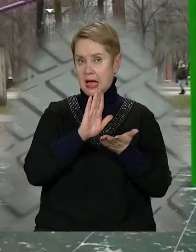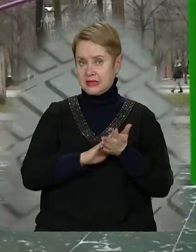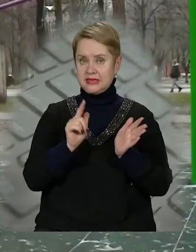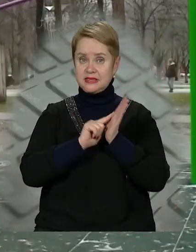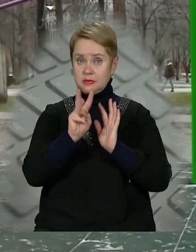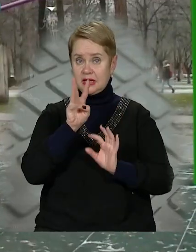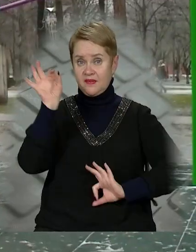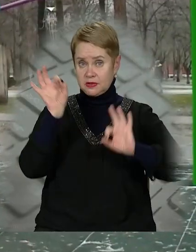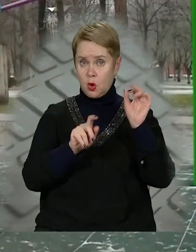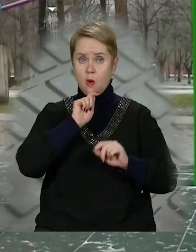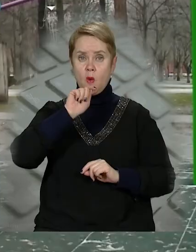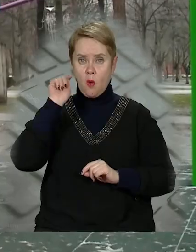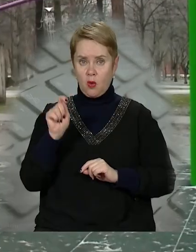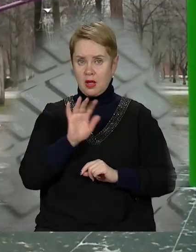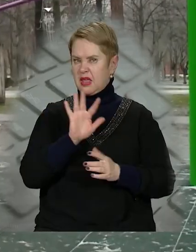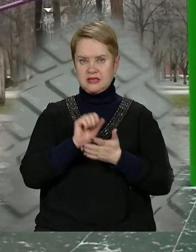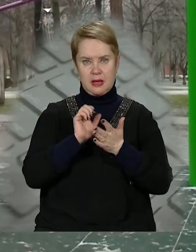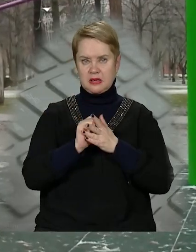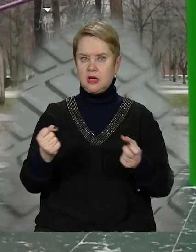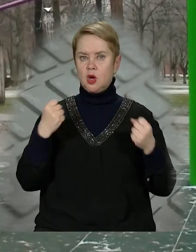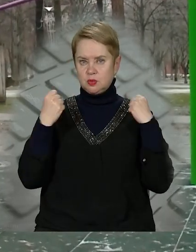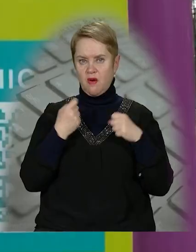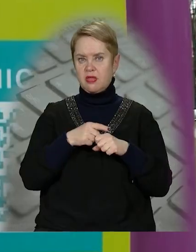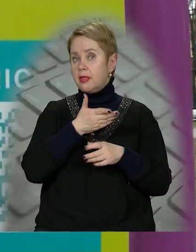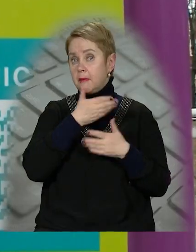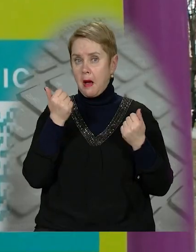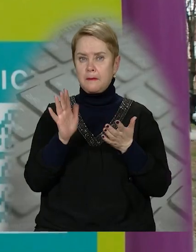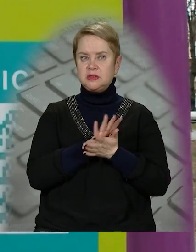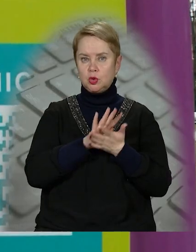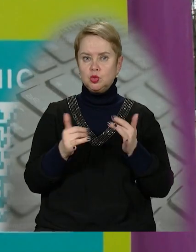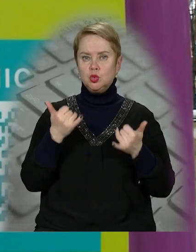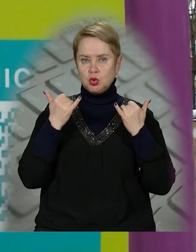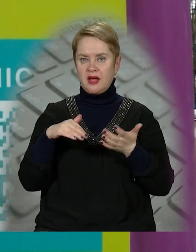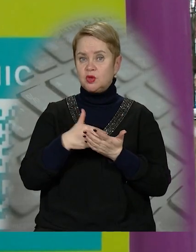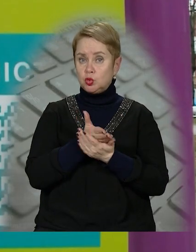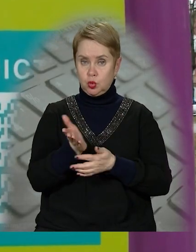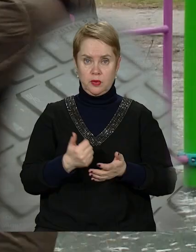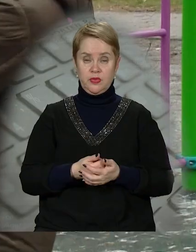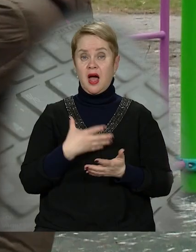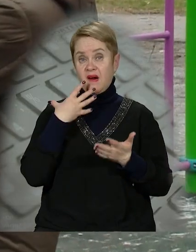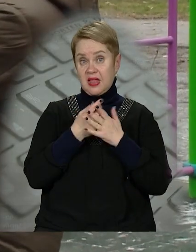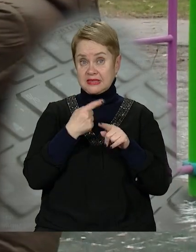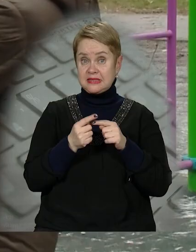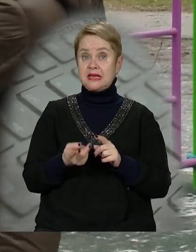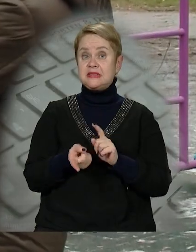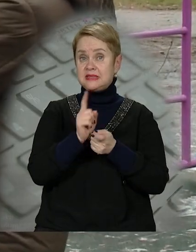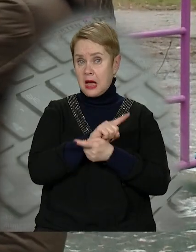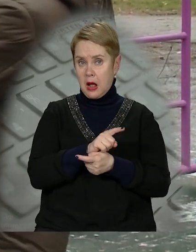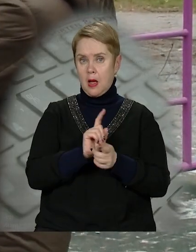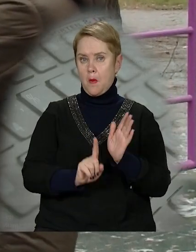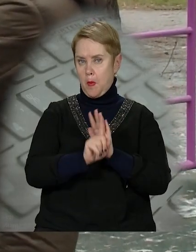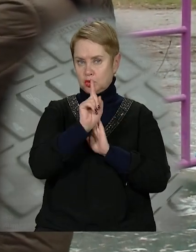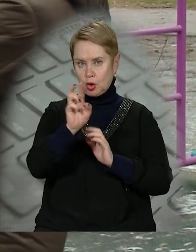статистикою, 73% українців не займаються спортом, бо немає безкоштовної сучасної інфраструктури. Власне, це і стало